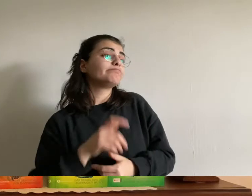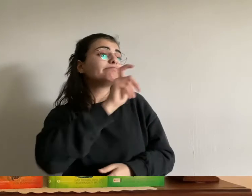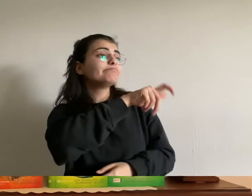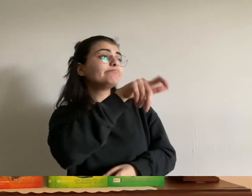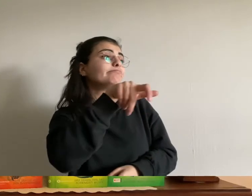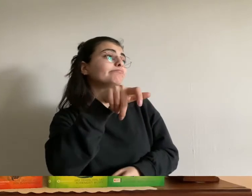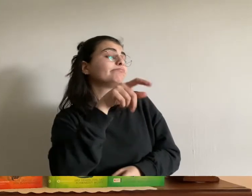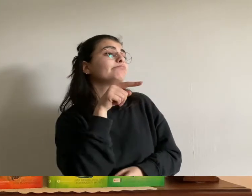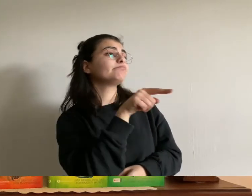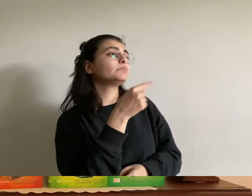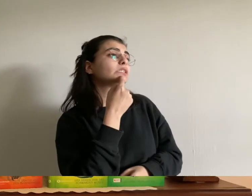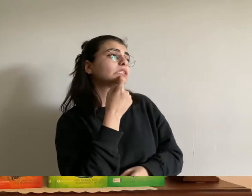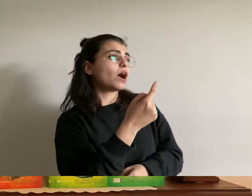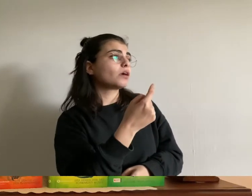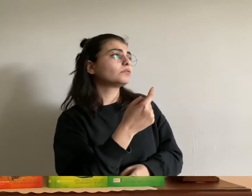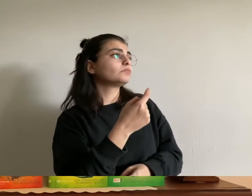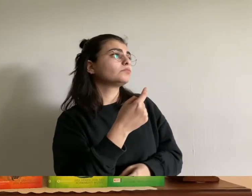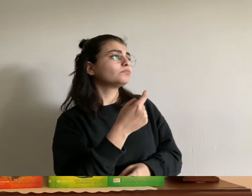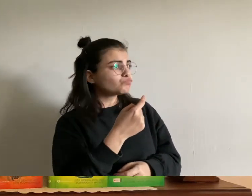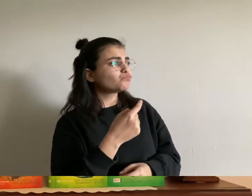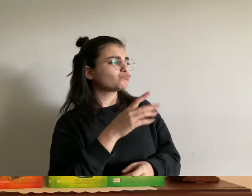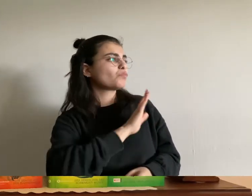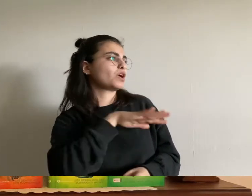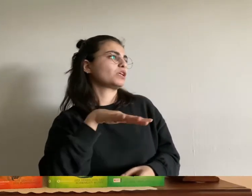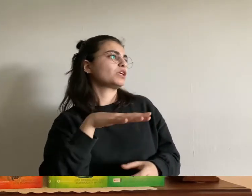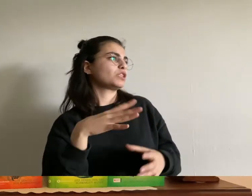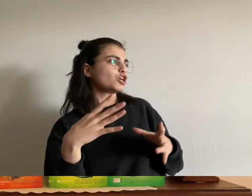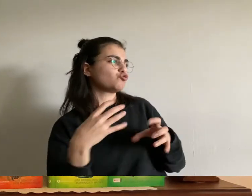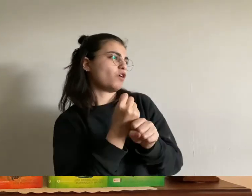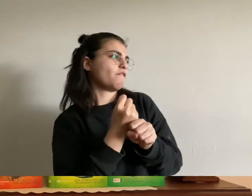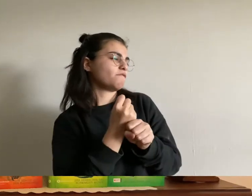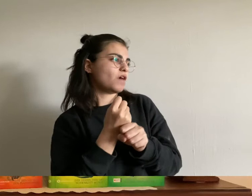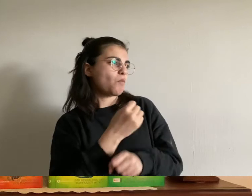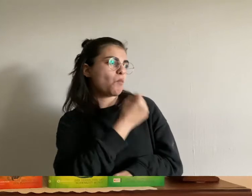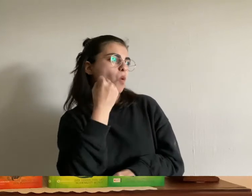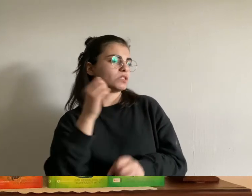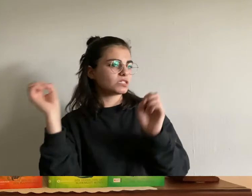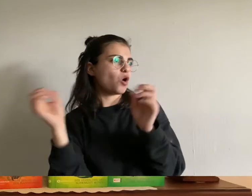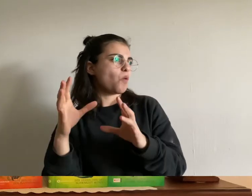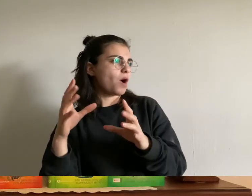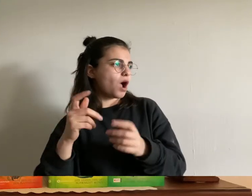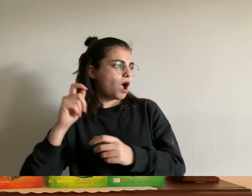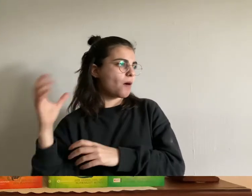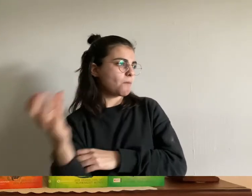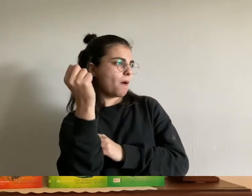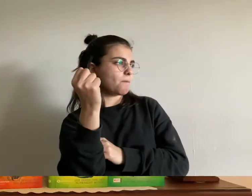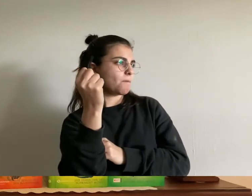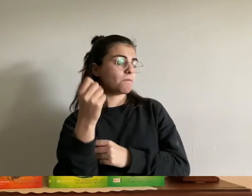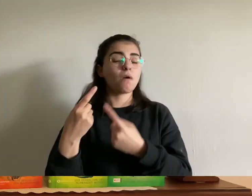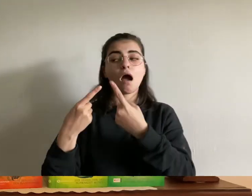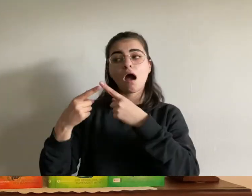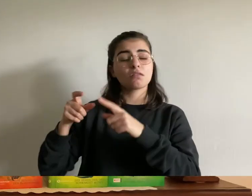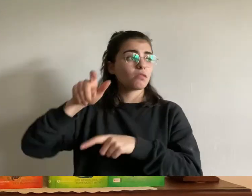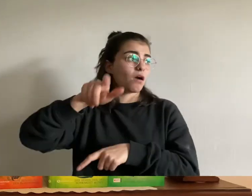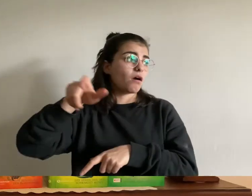besiegen können andere haben große angst vor seinem zorn und wenn ihr wissen wollt was ich denke mir ist es ganz egal